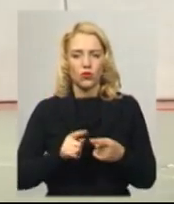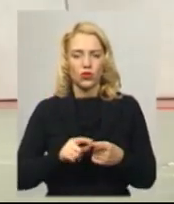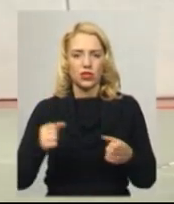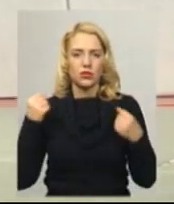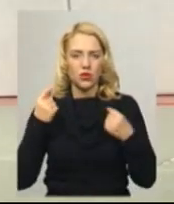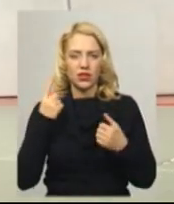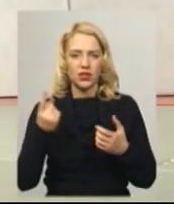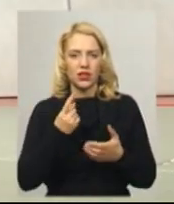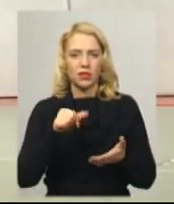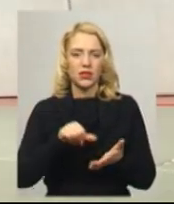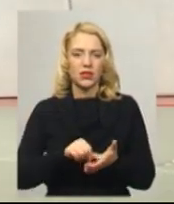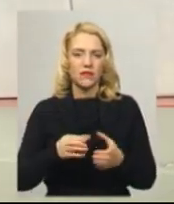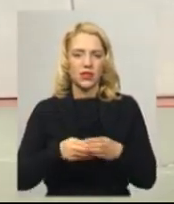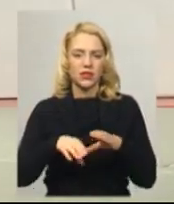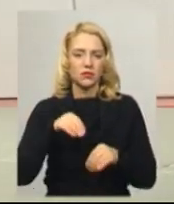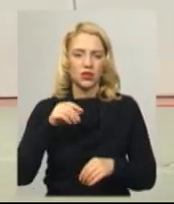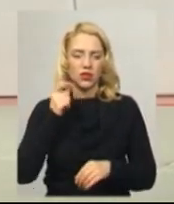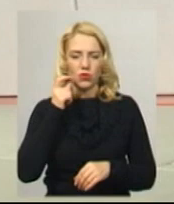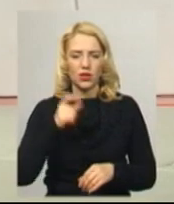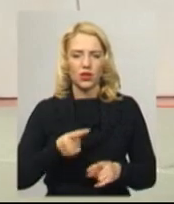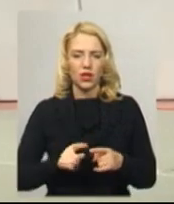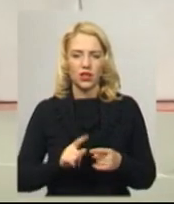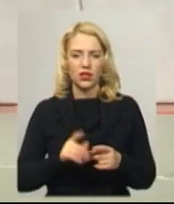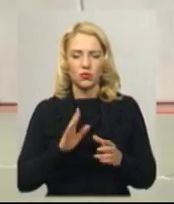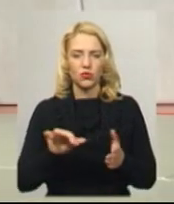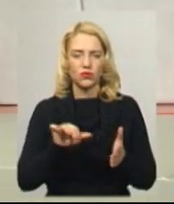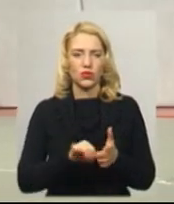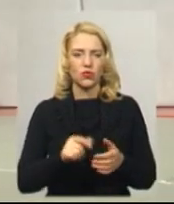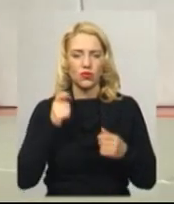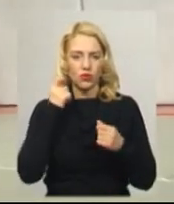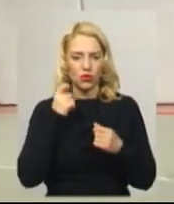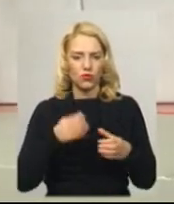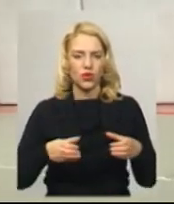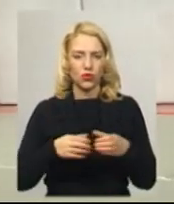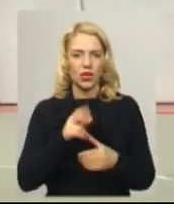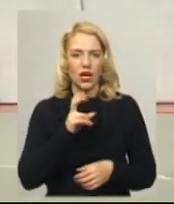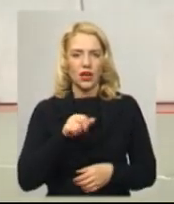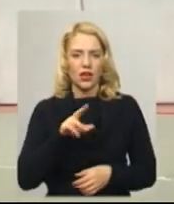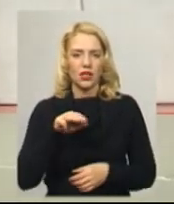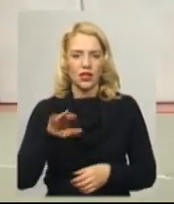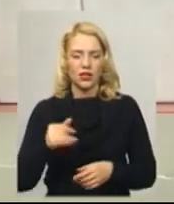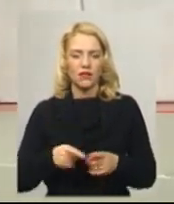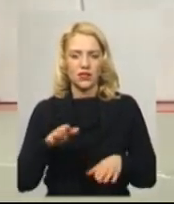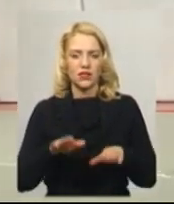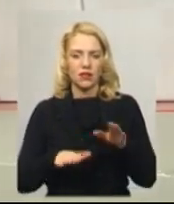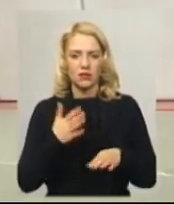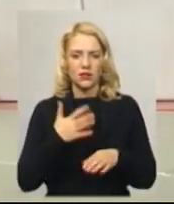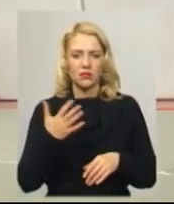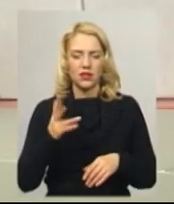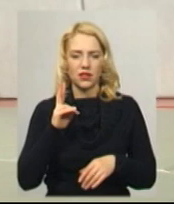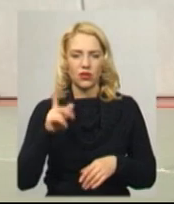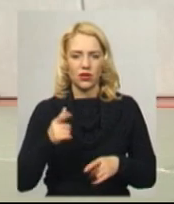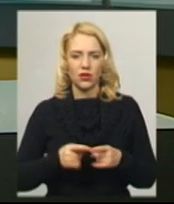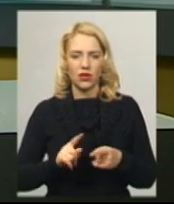команді України з Хмельницької області. Виступатиме юнак у віковій групі кадети в вазі 55 кілограмів. Андрій Боровіков